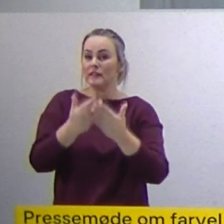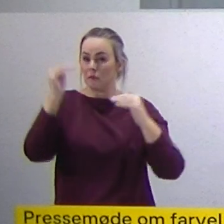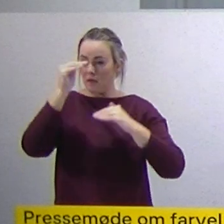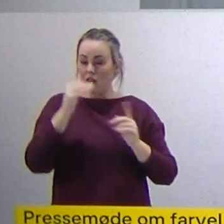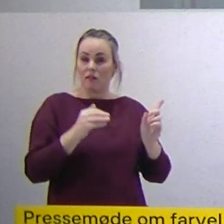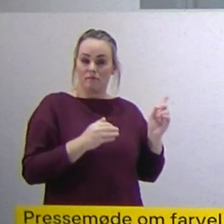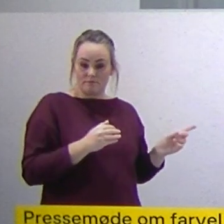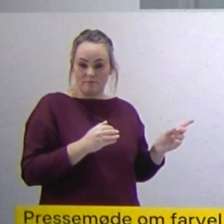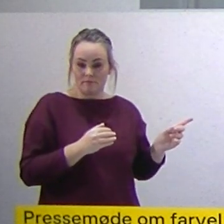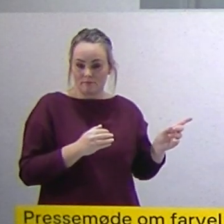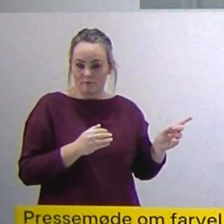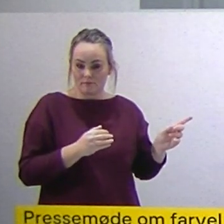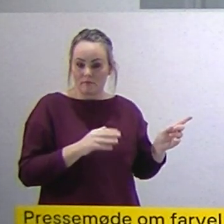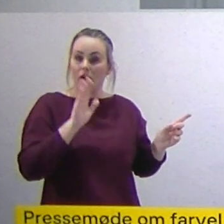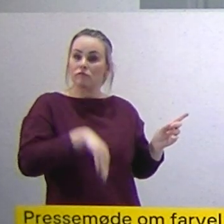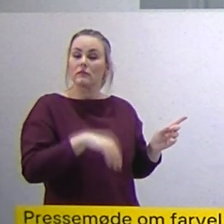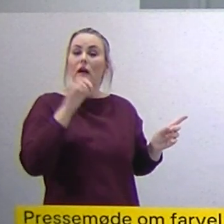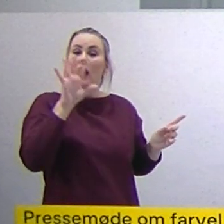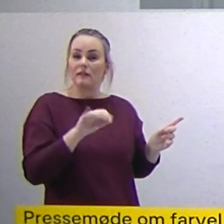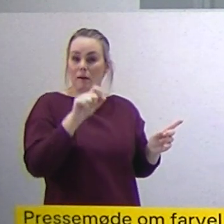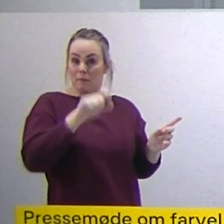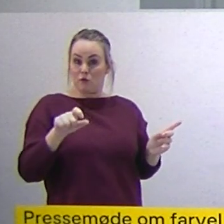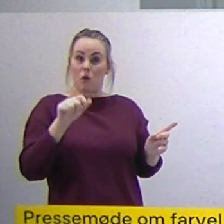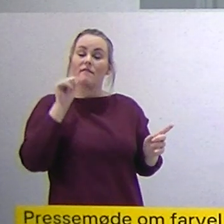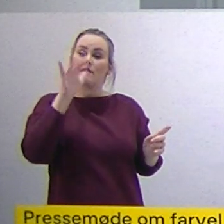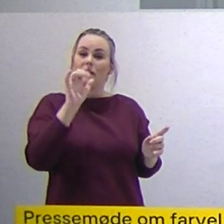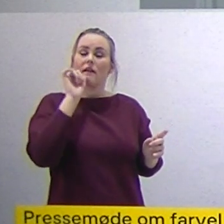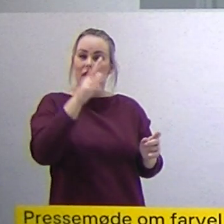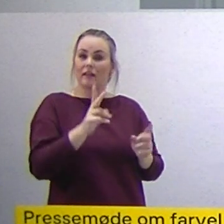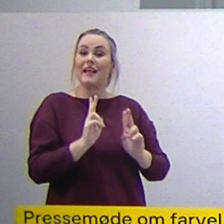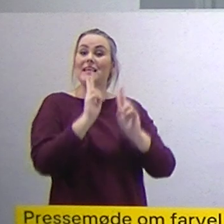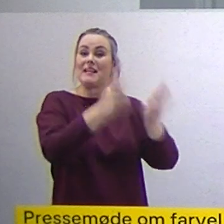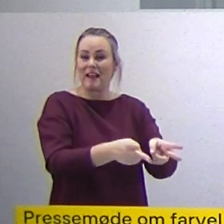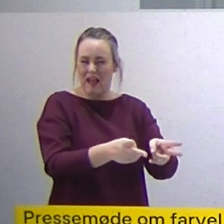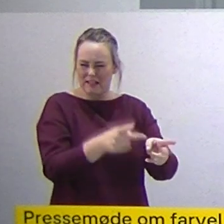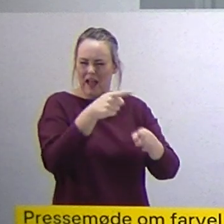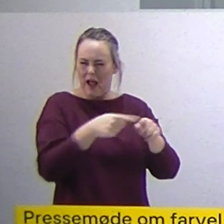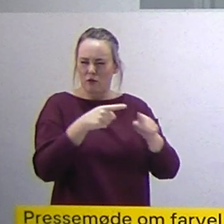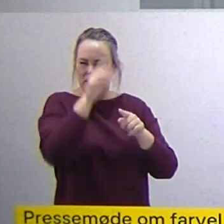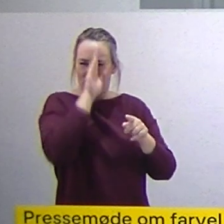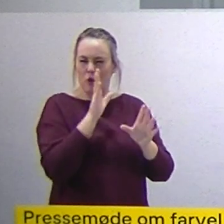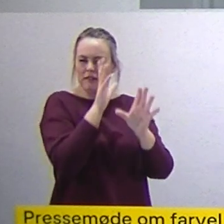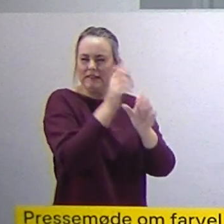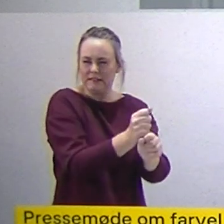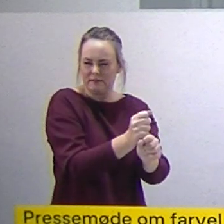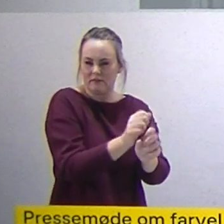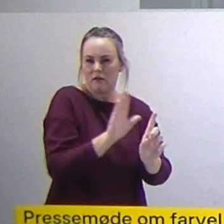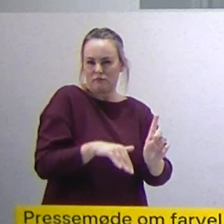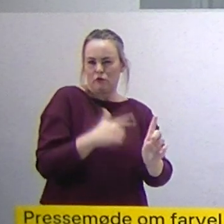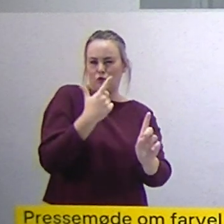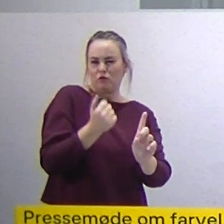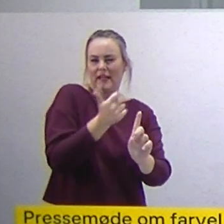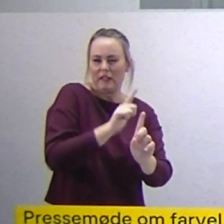er så antallet af dagligt indlagte på intensivafdelingen i 2021